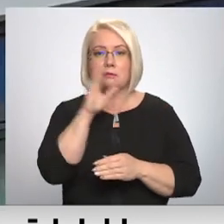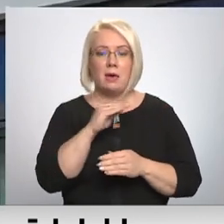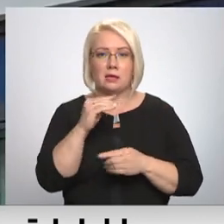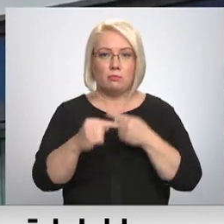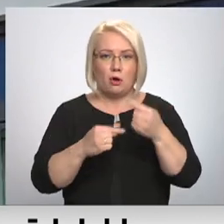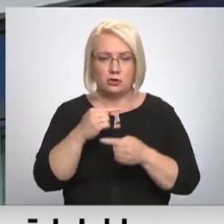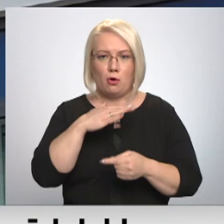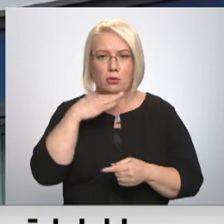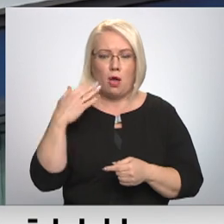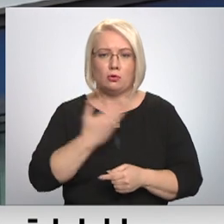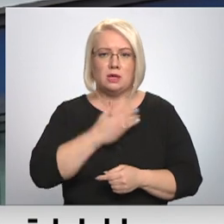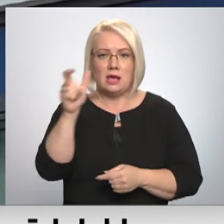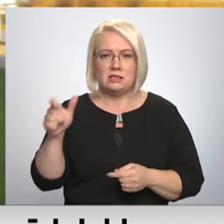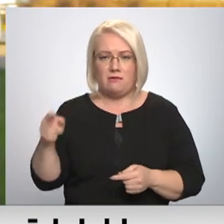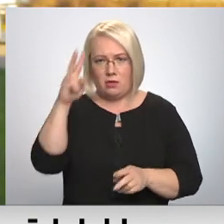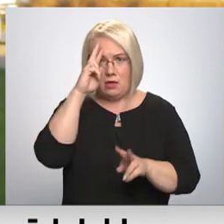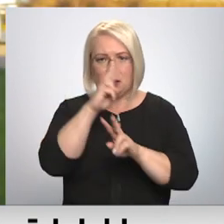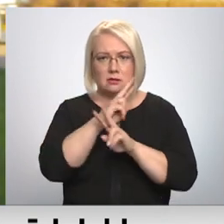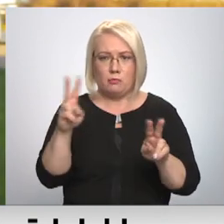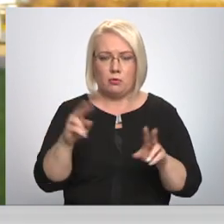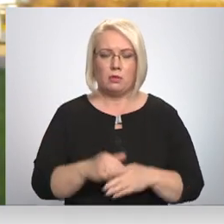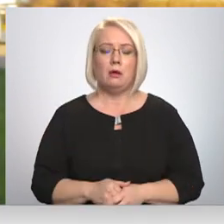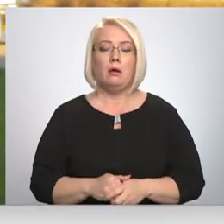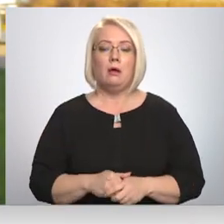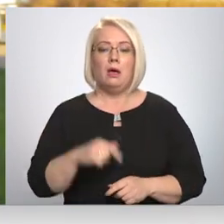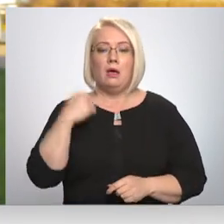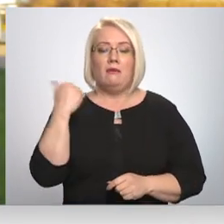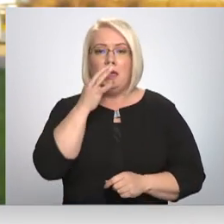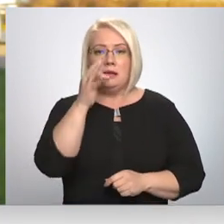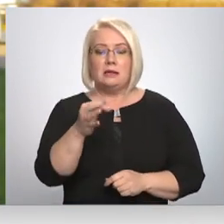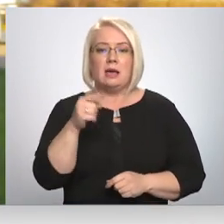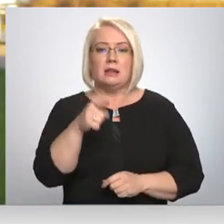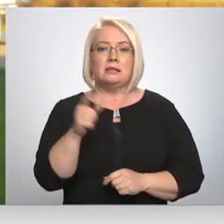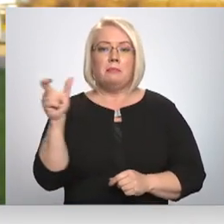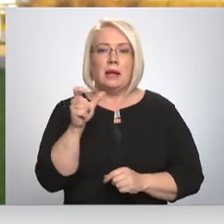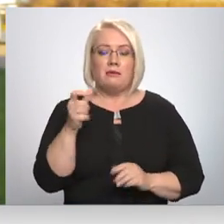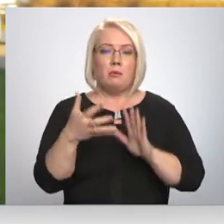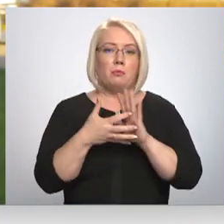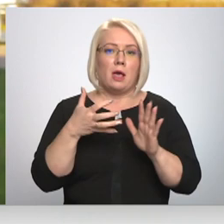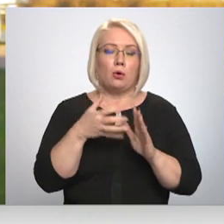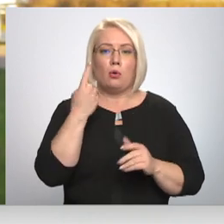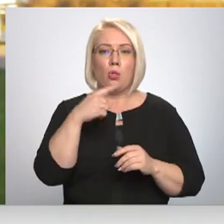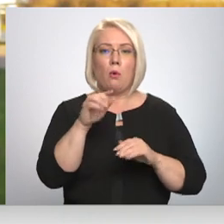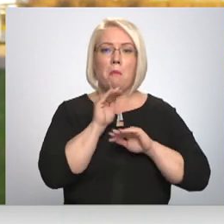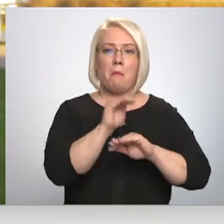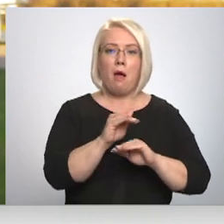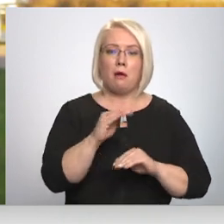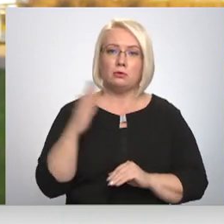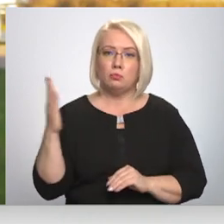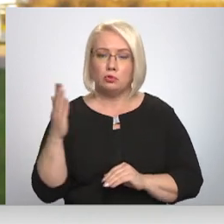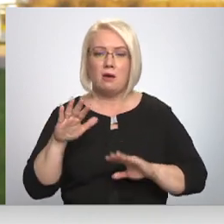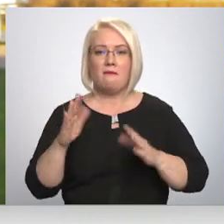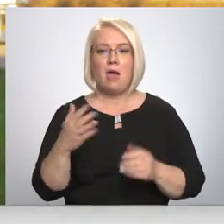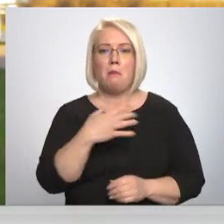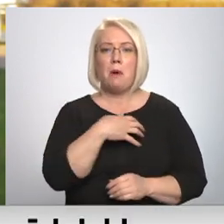ir neizpratnē. Tas ir tas brīdis, kad varbūt pietrūka vai no bankas puses vai no